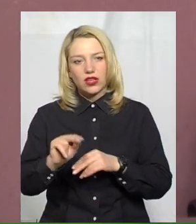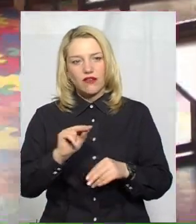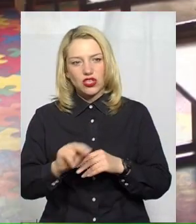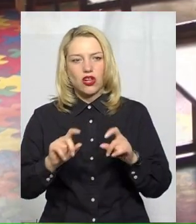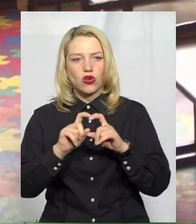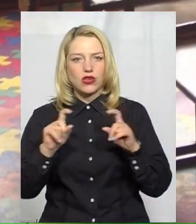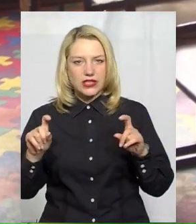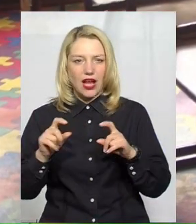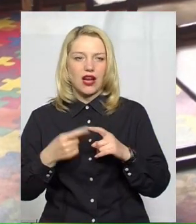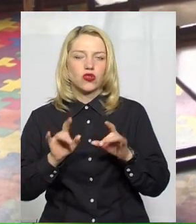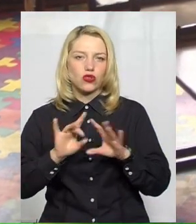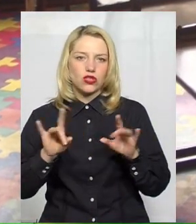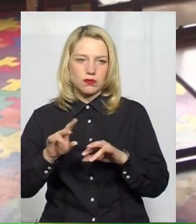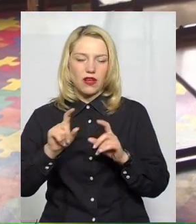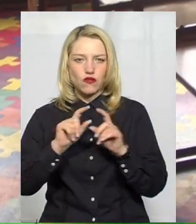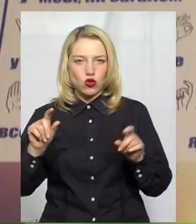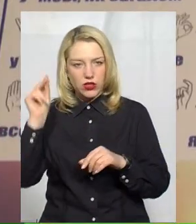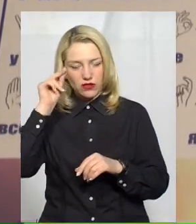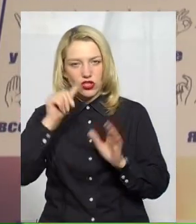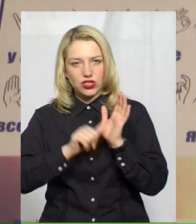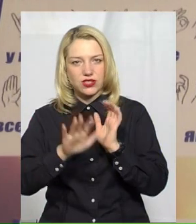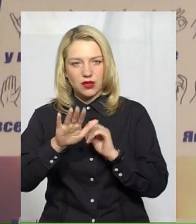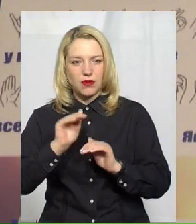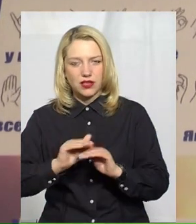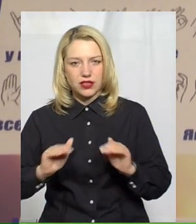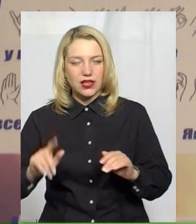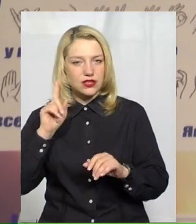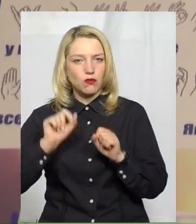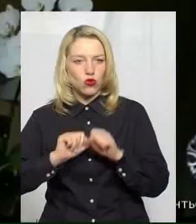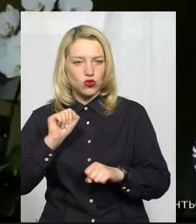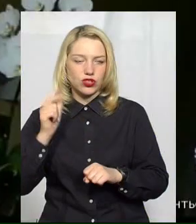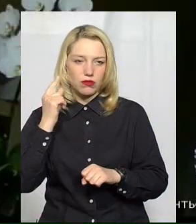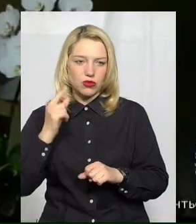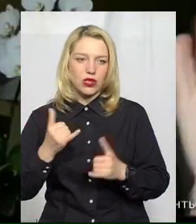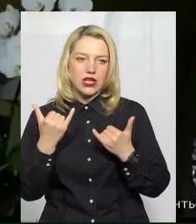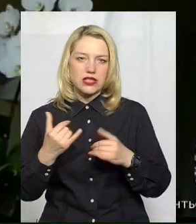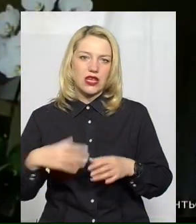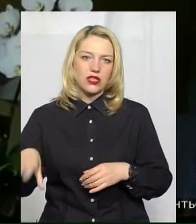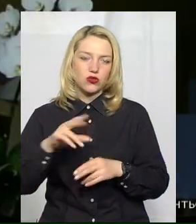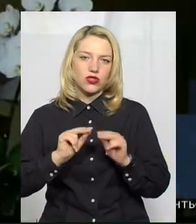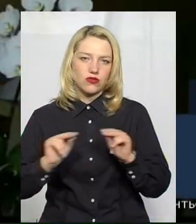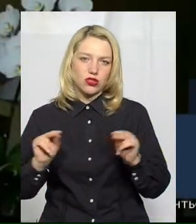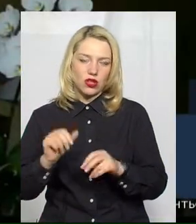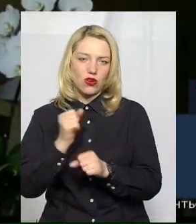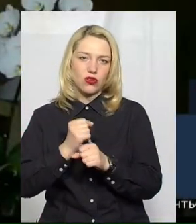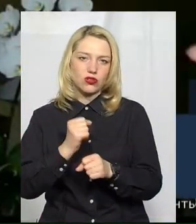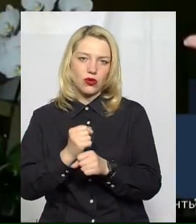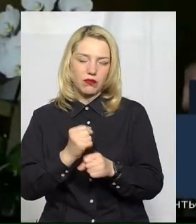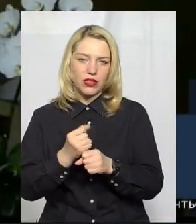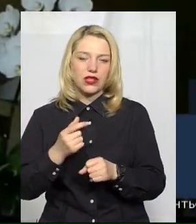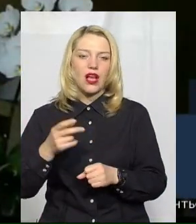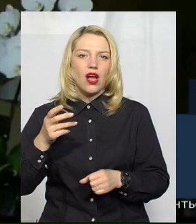Воробель розповідає, у школі навчаються 65 дітей з порушенням слуху. Додає, наразі усі вчителі розробили онлайн-уроки.